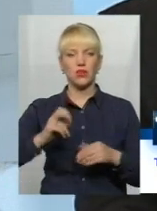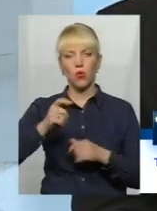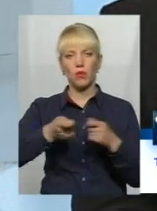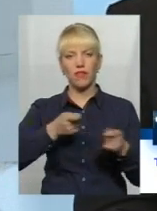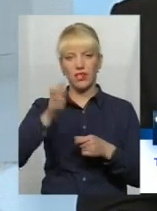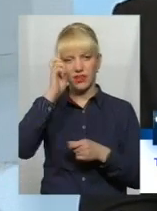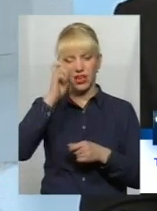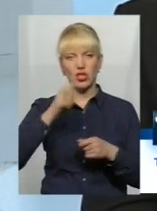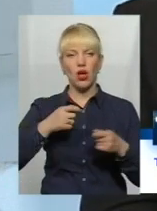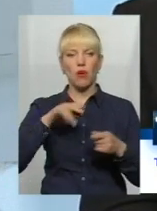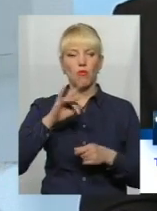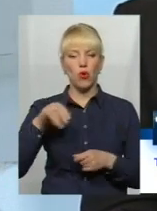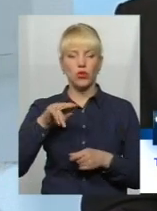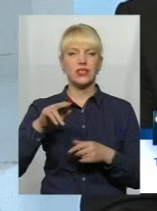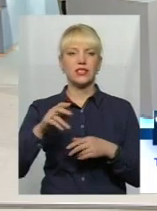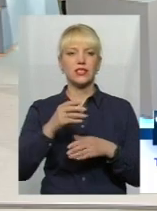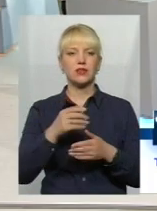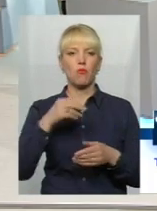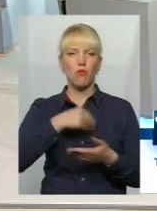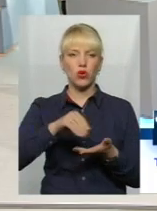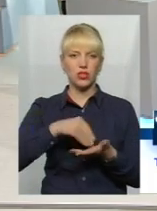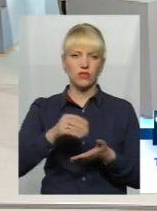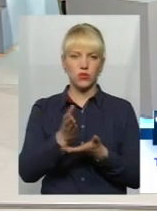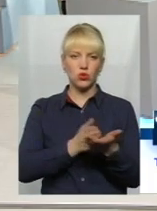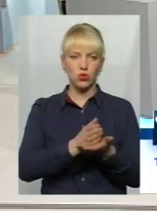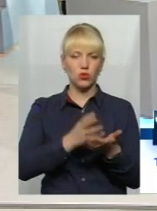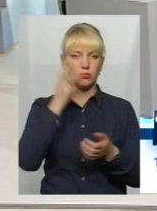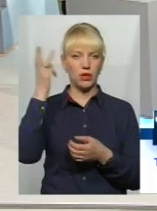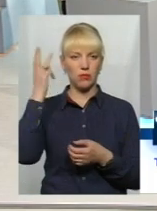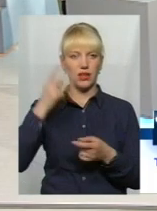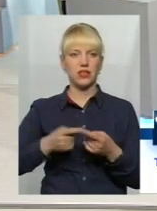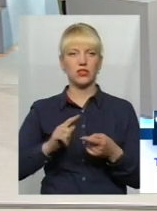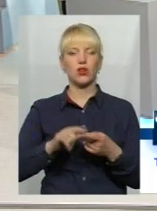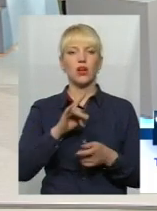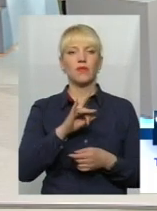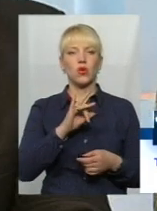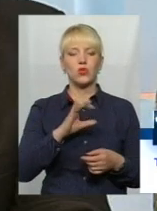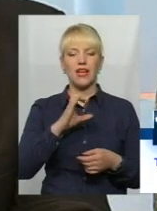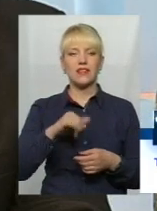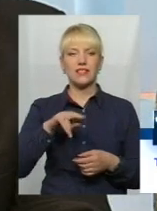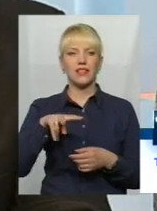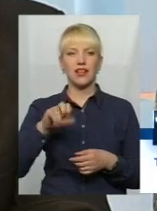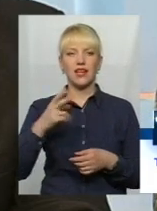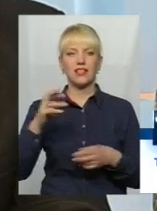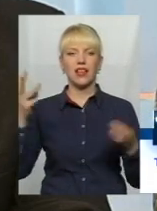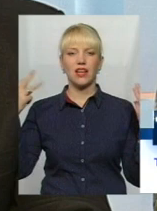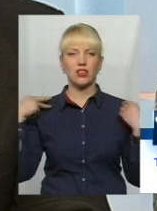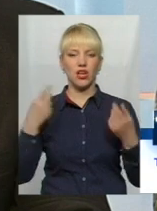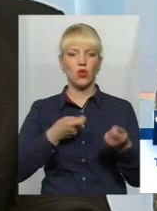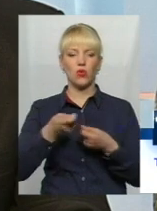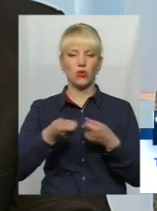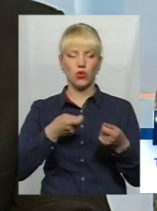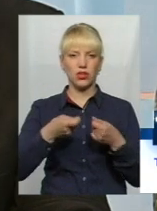Держпродспоживслужби в Хмельницькому. Доброго дня. Доброго дня. Так, пані Руслана Сідлецька, начальник управління торгівлі